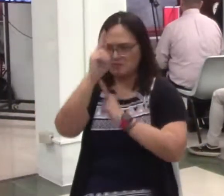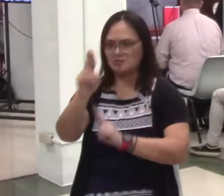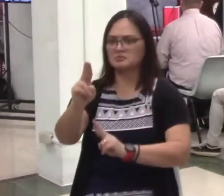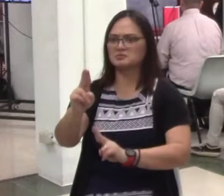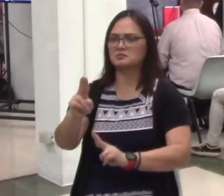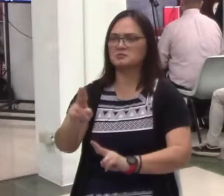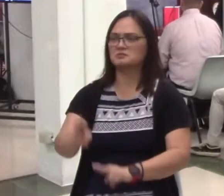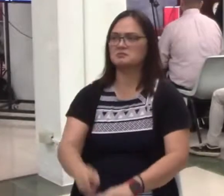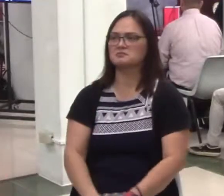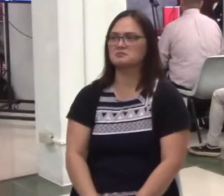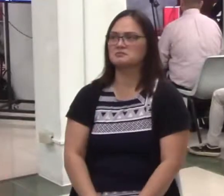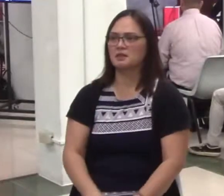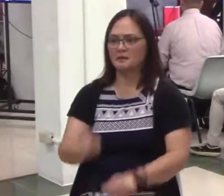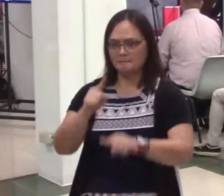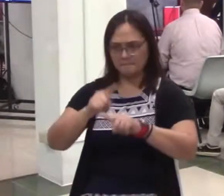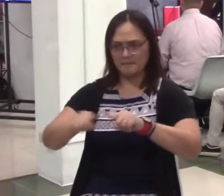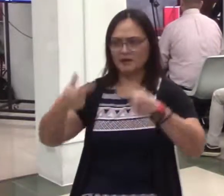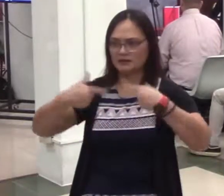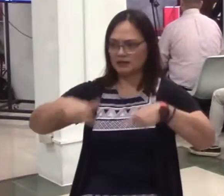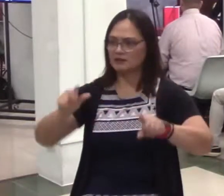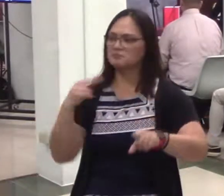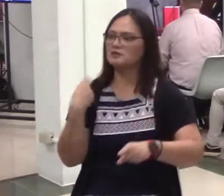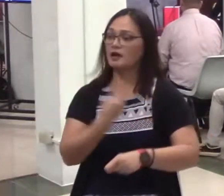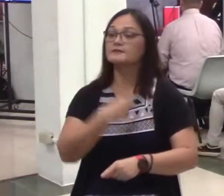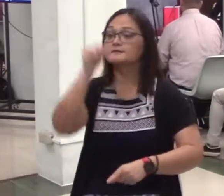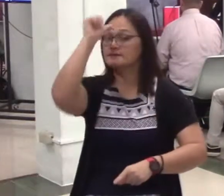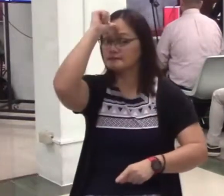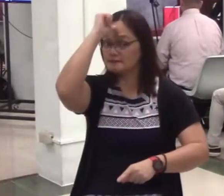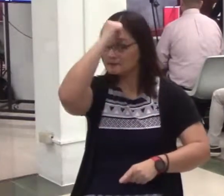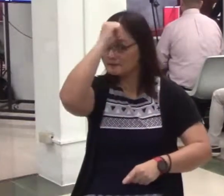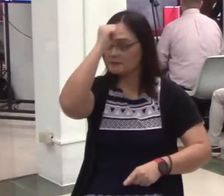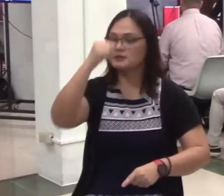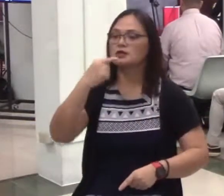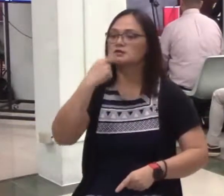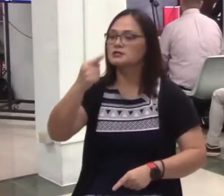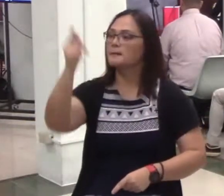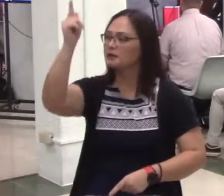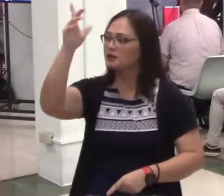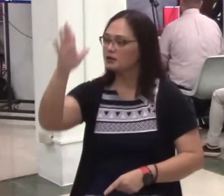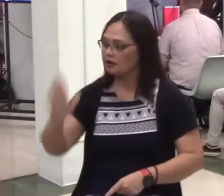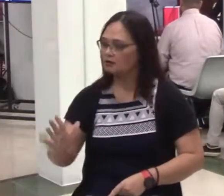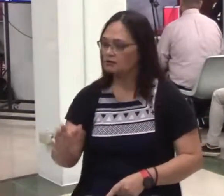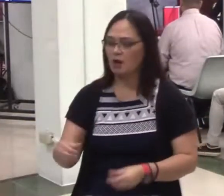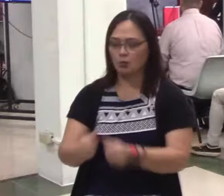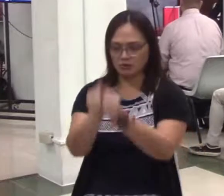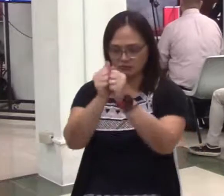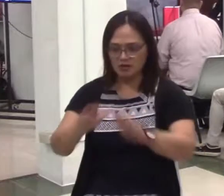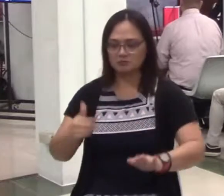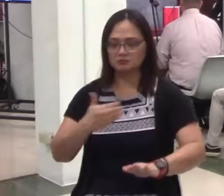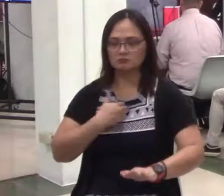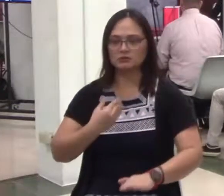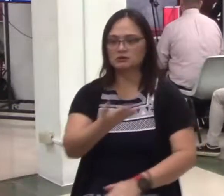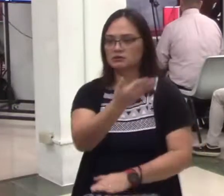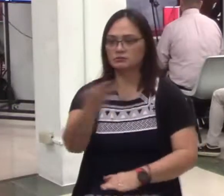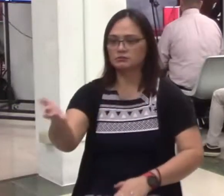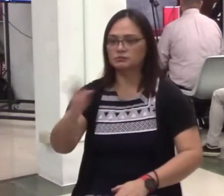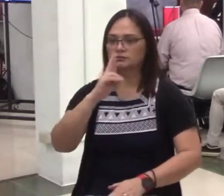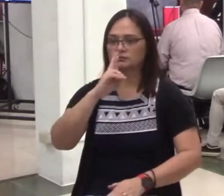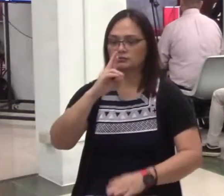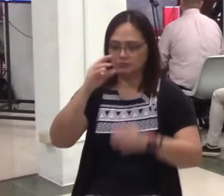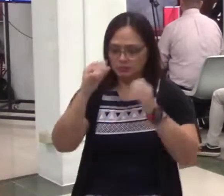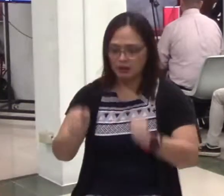Oh yes. But let us be reminded ang sabi ng Panginoon, without me, ye can